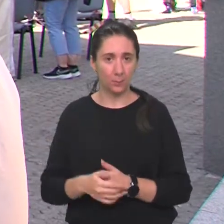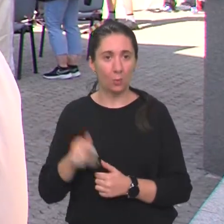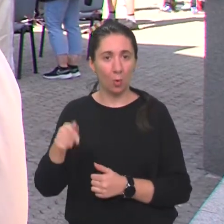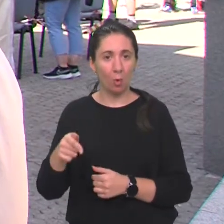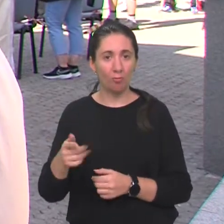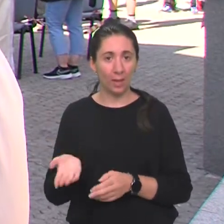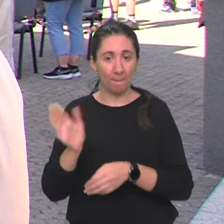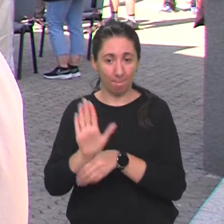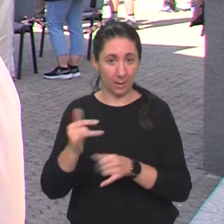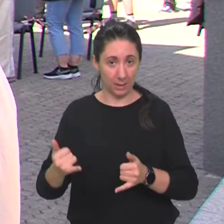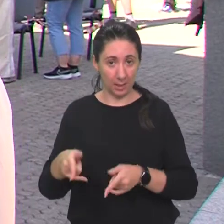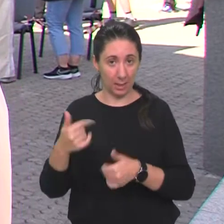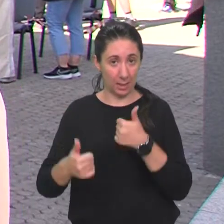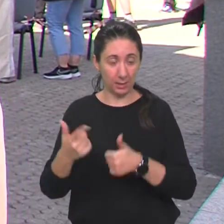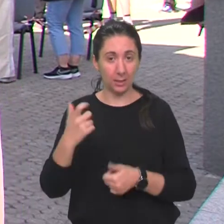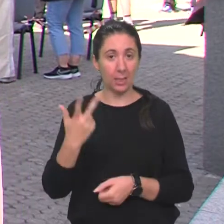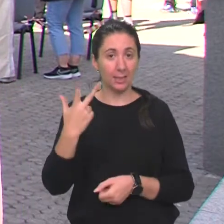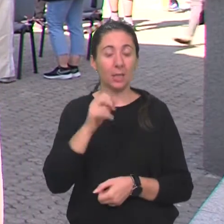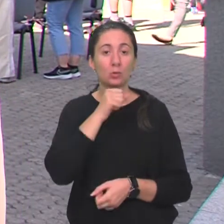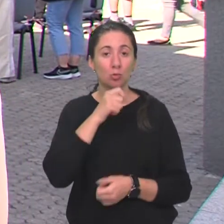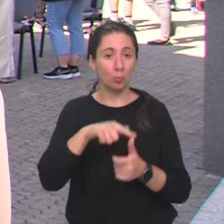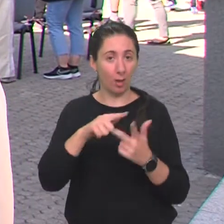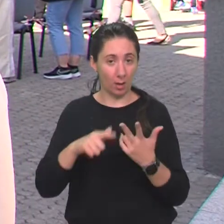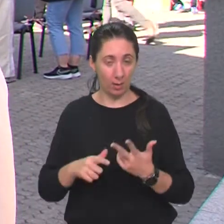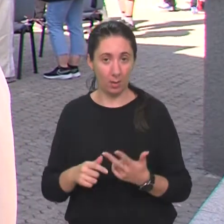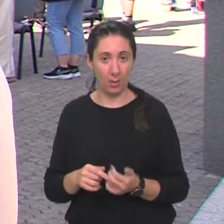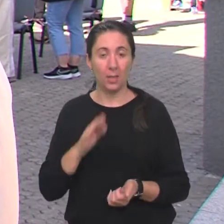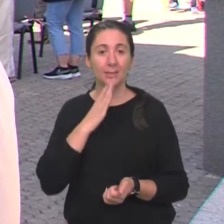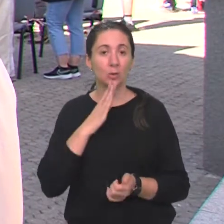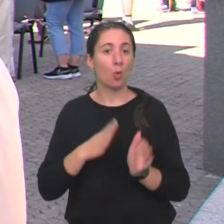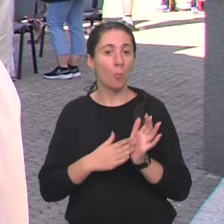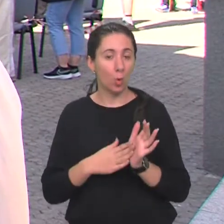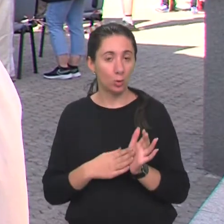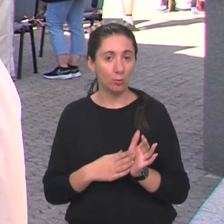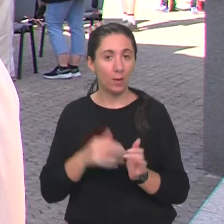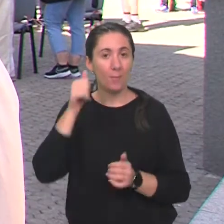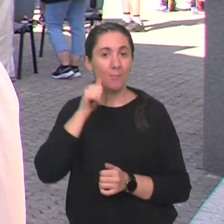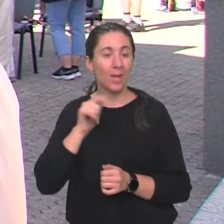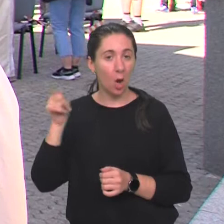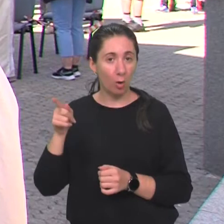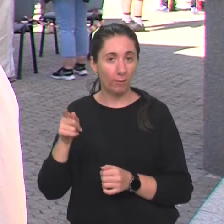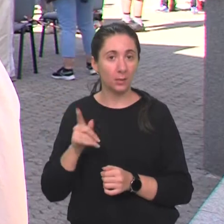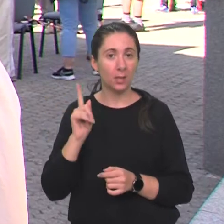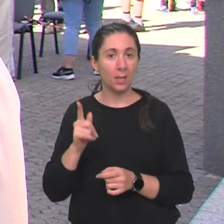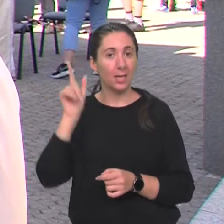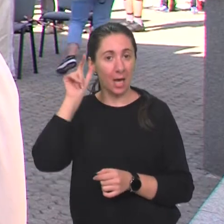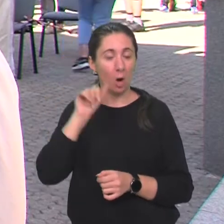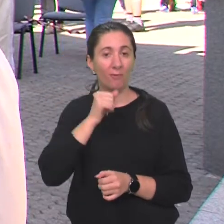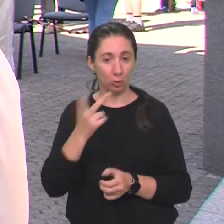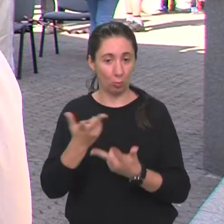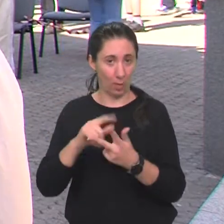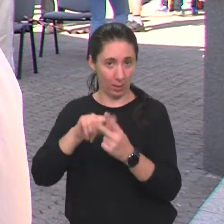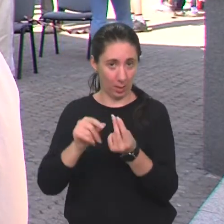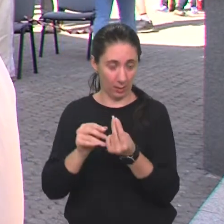pristupili natjecatelji iz tri županije, znači Sisačko-Moslovačka, Bjelovarsko-Bilogorska i Karlovačka